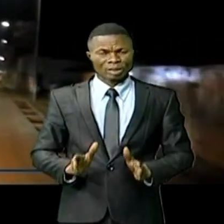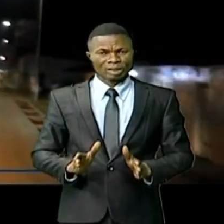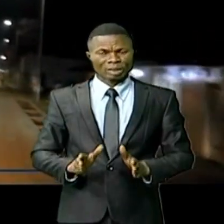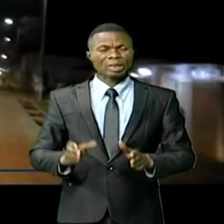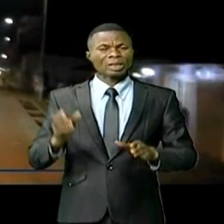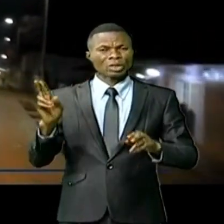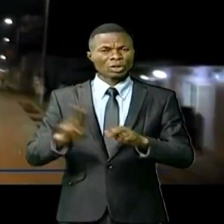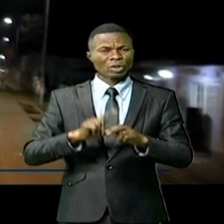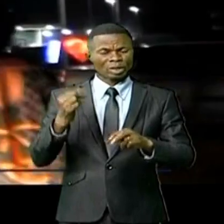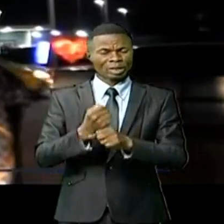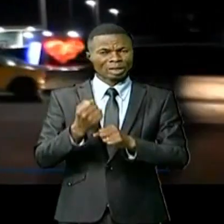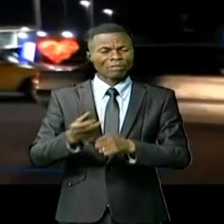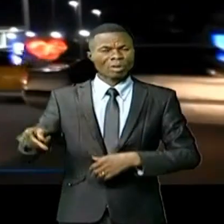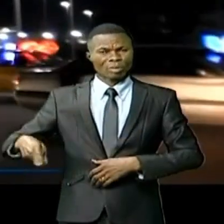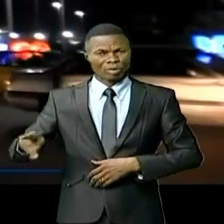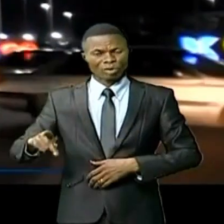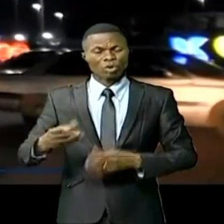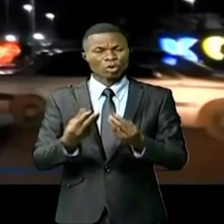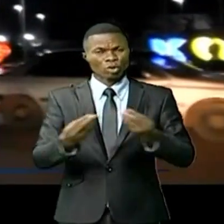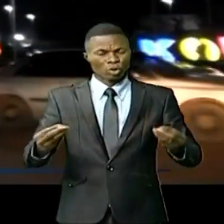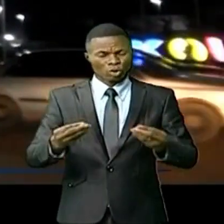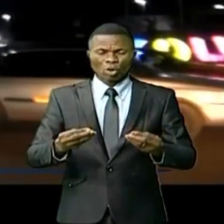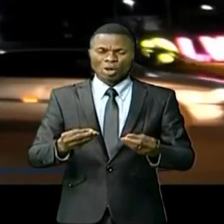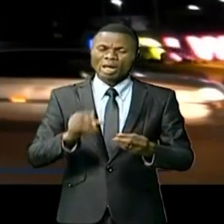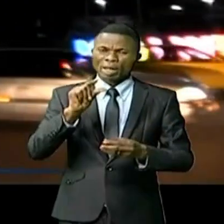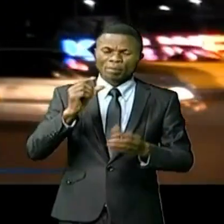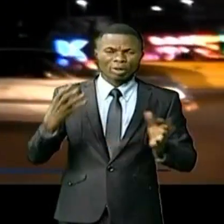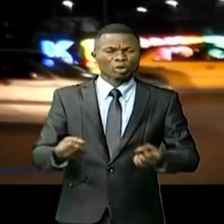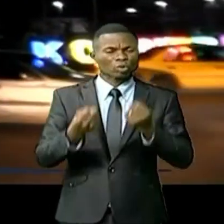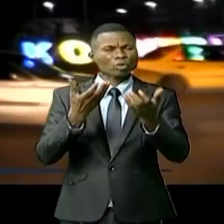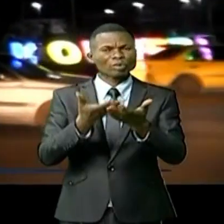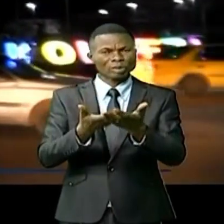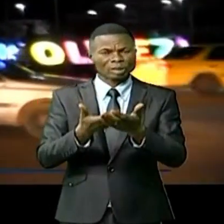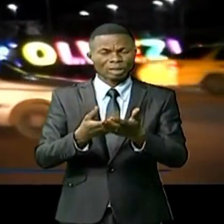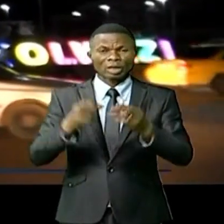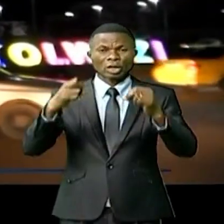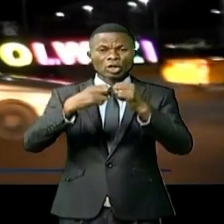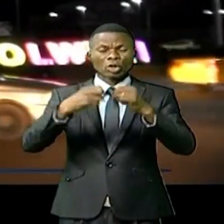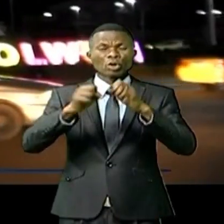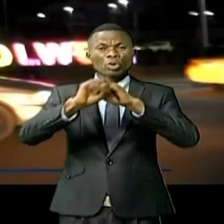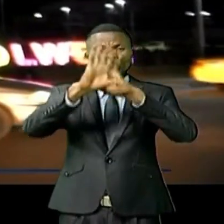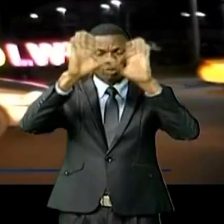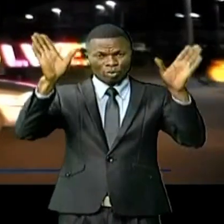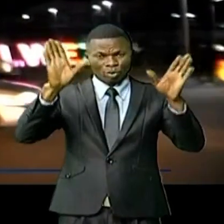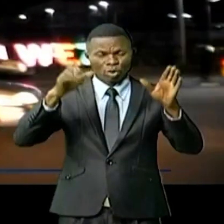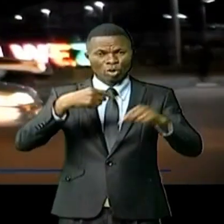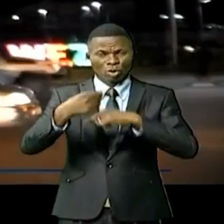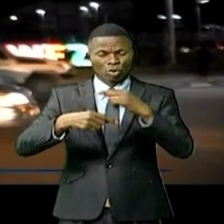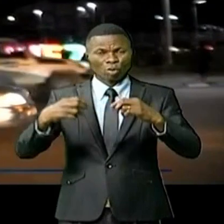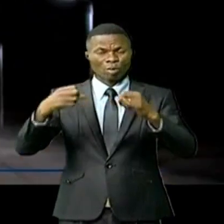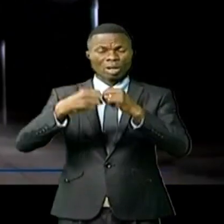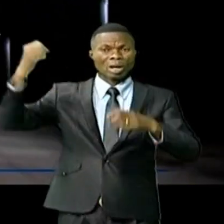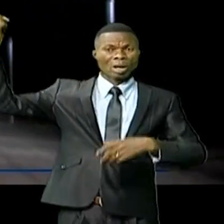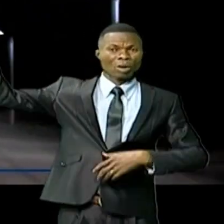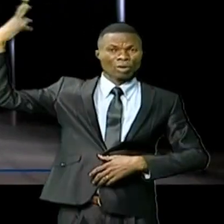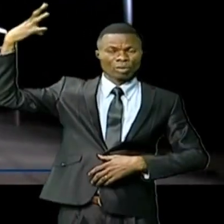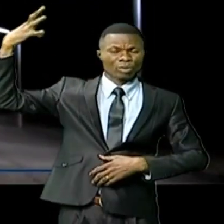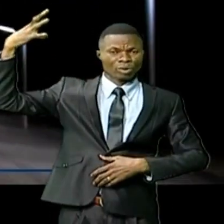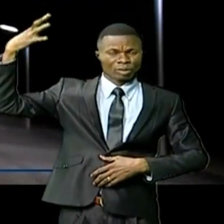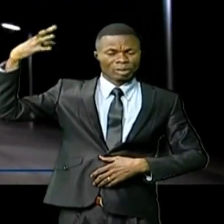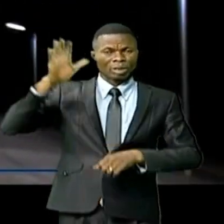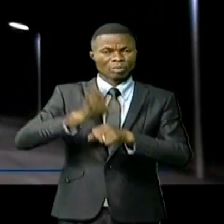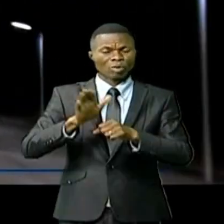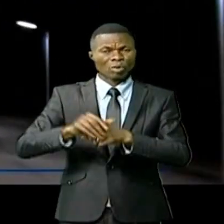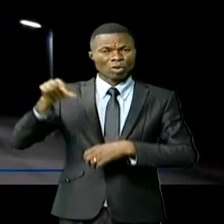exécutif provincial, qu'une solution palliative a été trouvée, l'éclairage public à partir de l'énergie solaire. Plusieurs